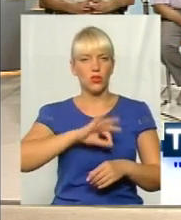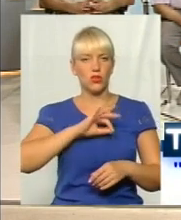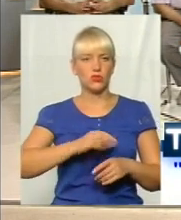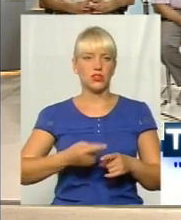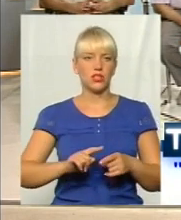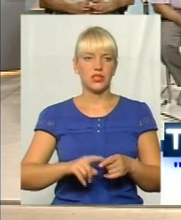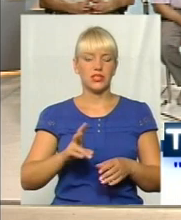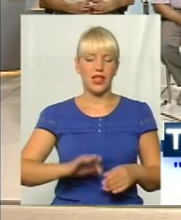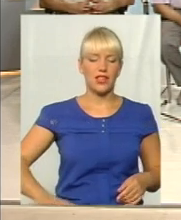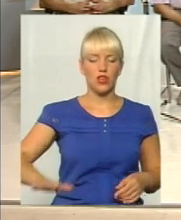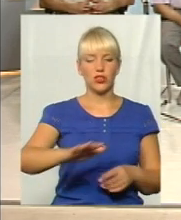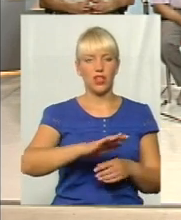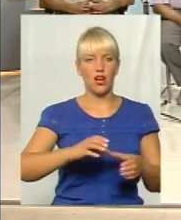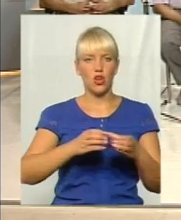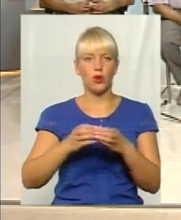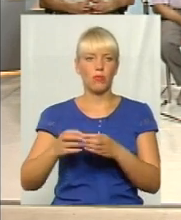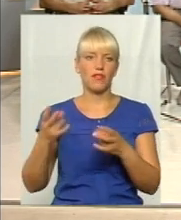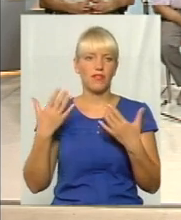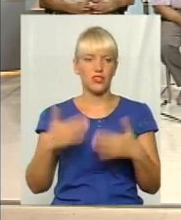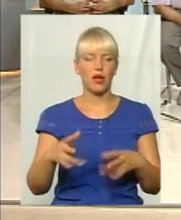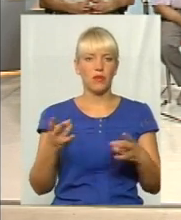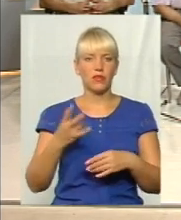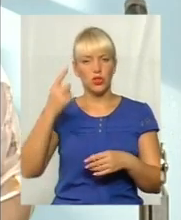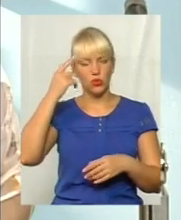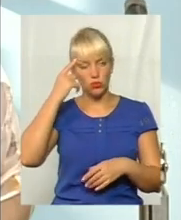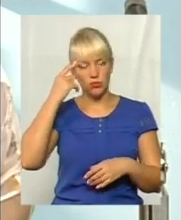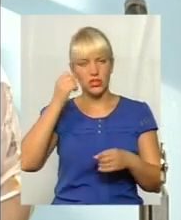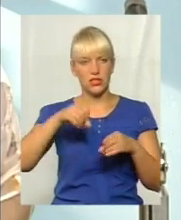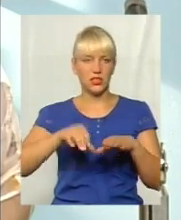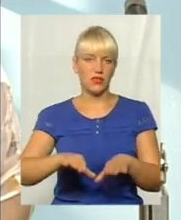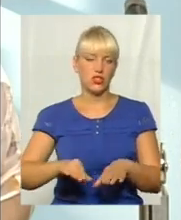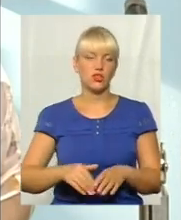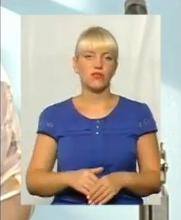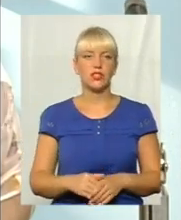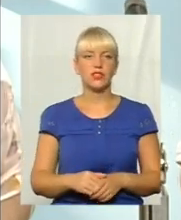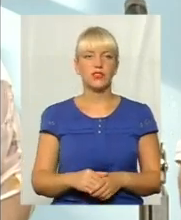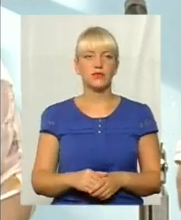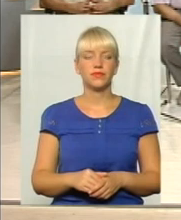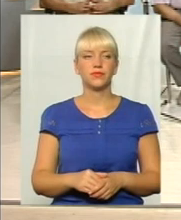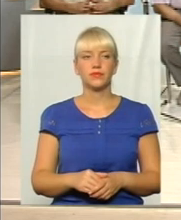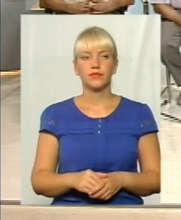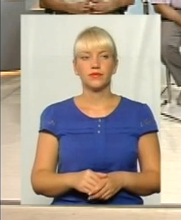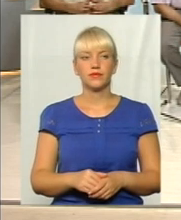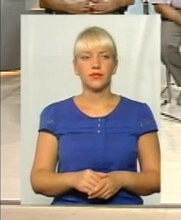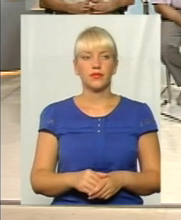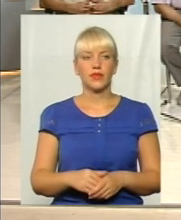територіальними громадами вже повинно думатися і вирішуватись. Тобто, ми мені як представнику